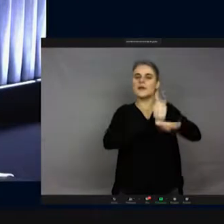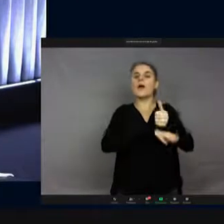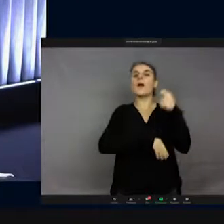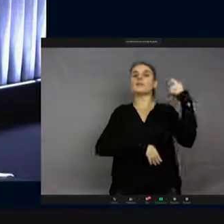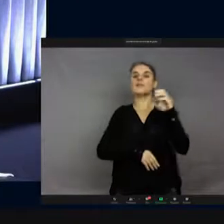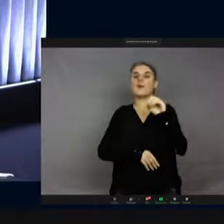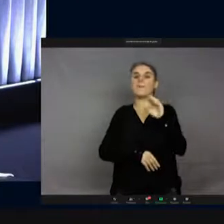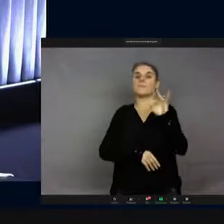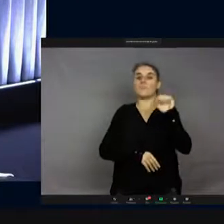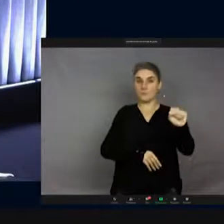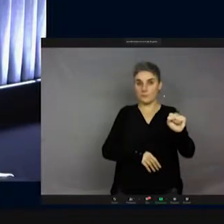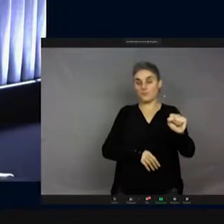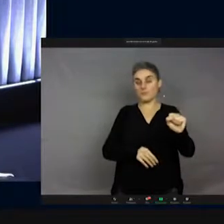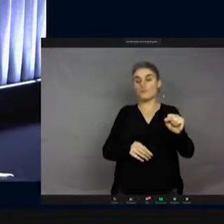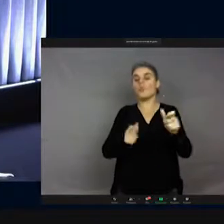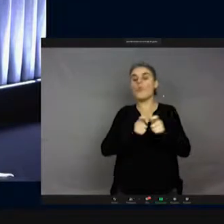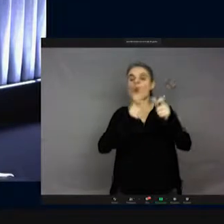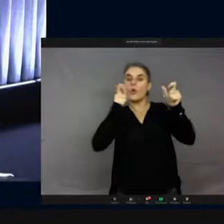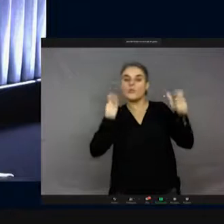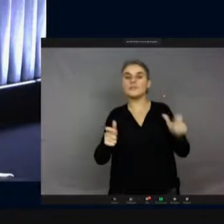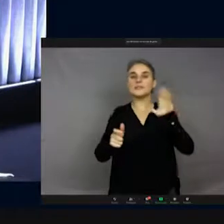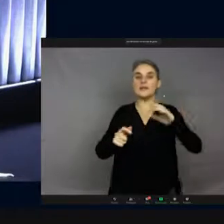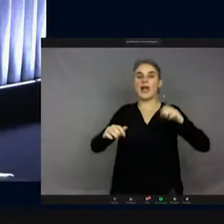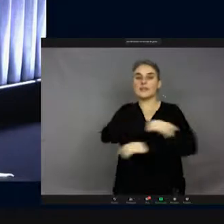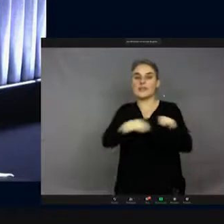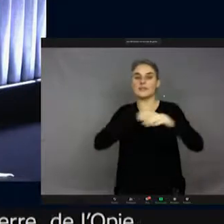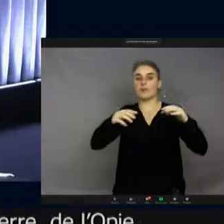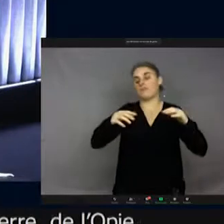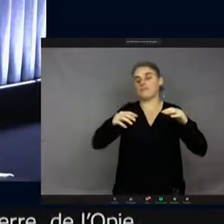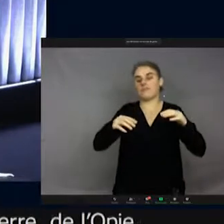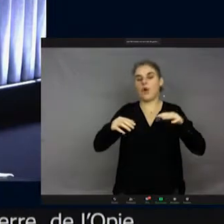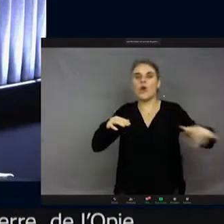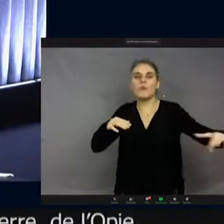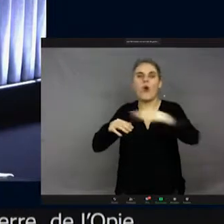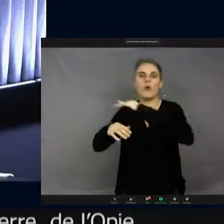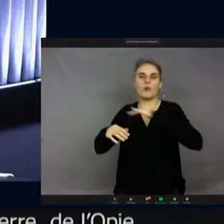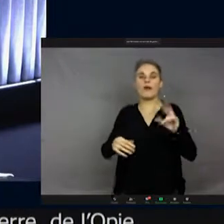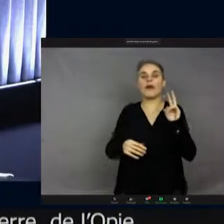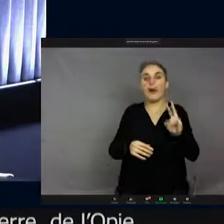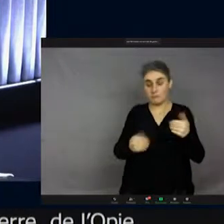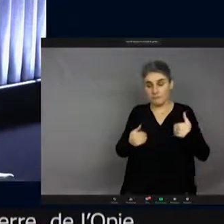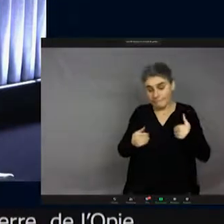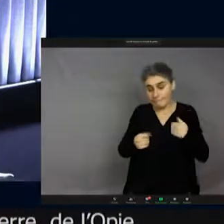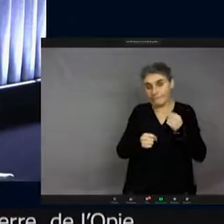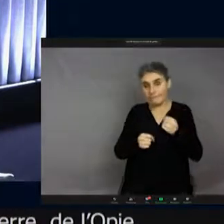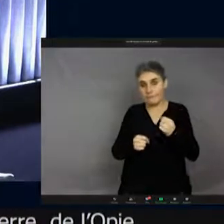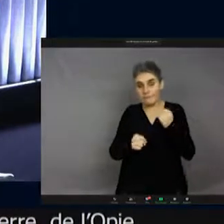qui existe depuis 69, mais comme on s'occupe d'insectes, est un peu moins connu que la Ligue pour la protection des oiseaux, et c'est l'équivalent, ça